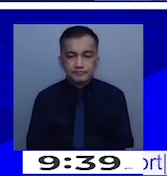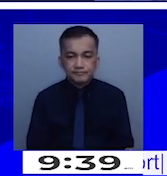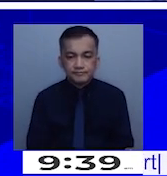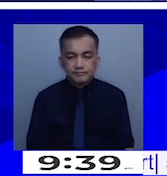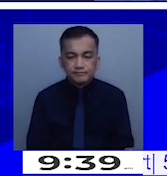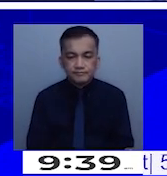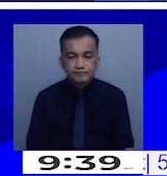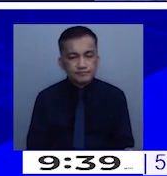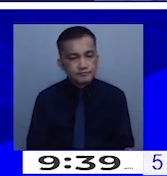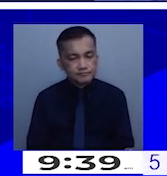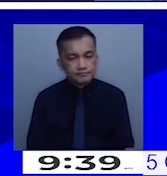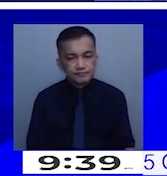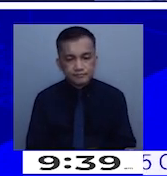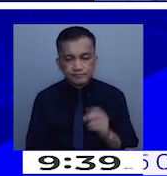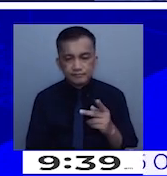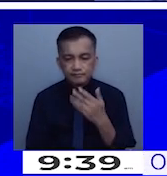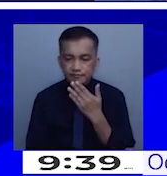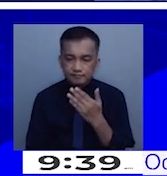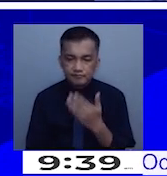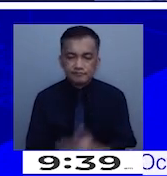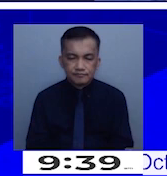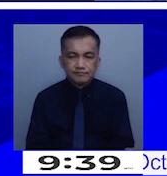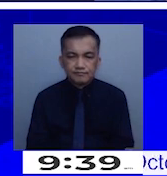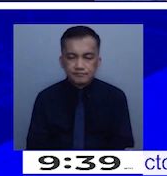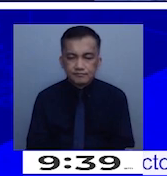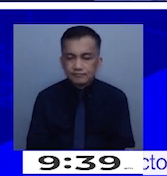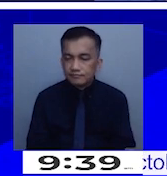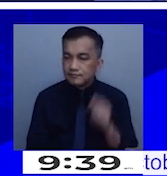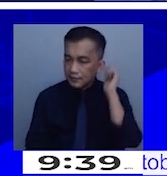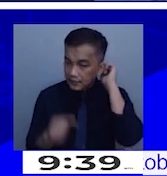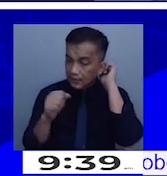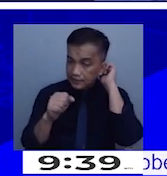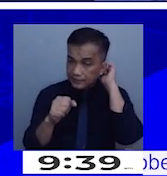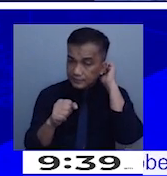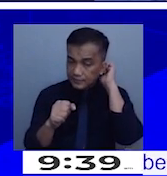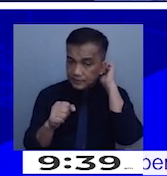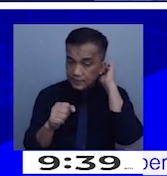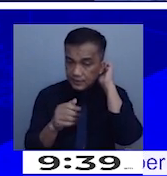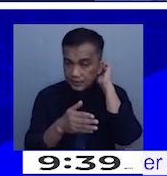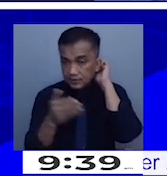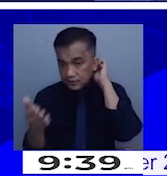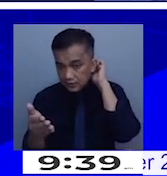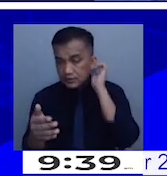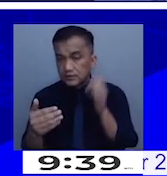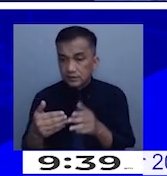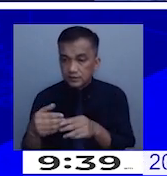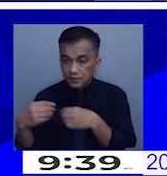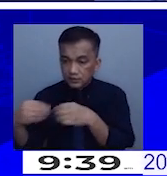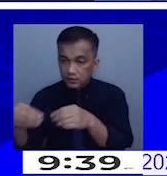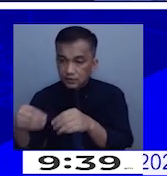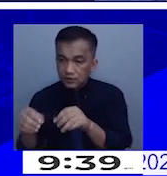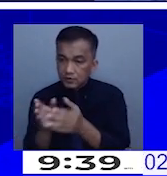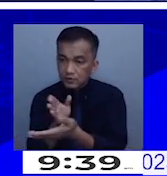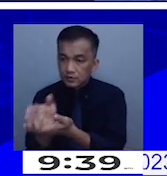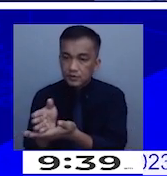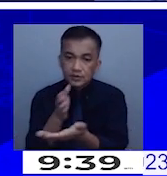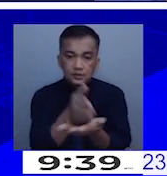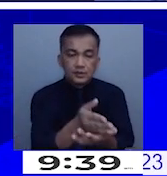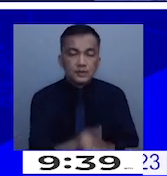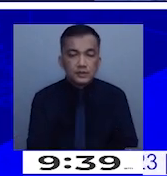Okay. Thank you very much for... Oo. So, pero doon sa mga outlets na pinuntahan namin na